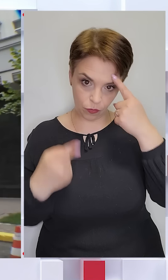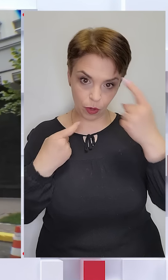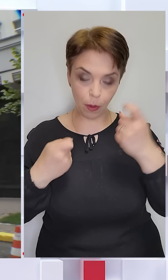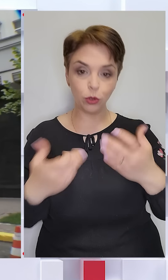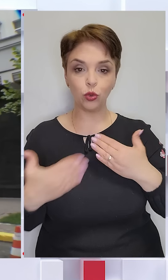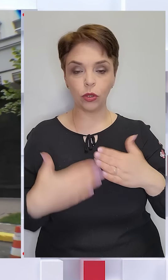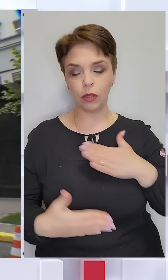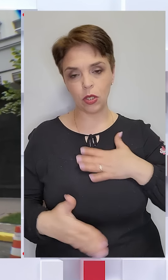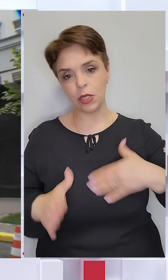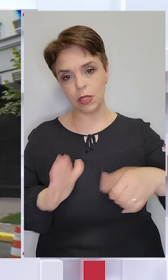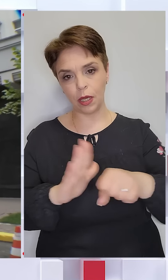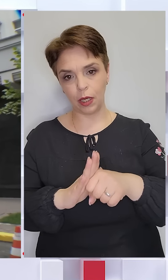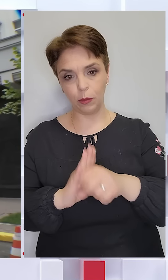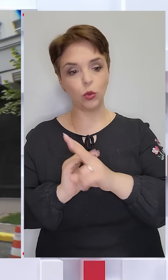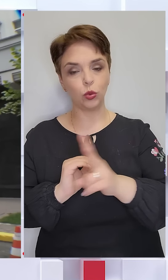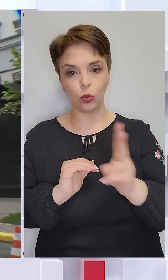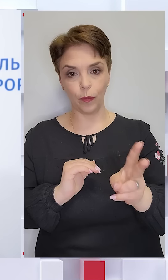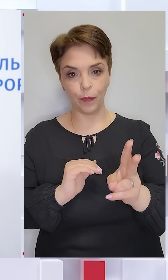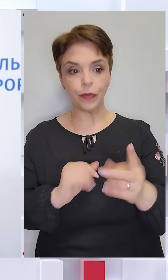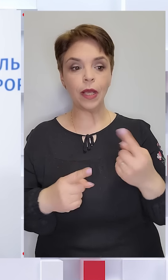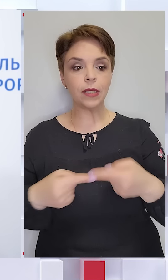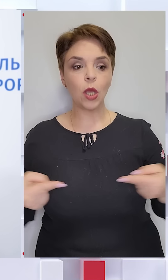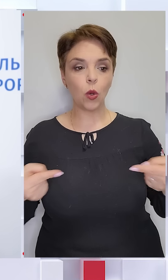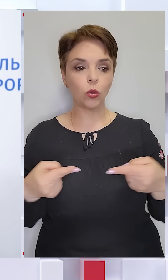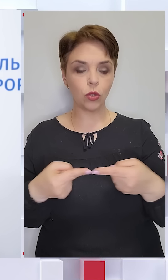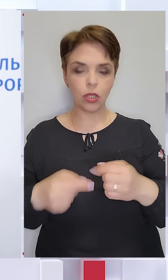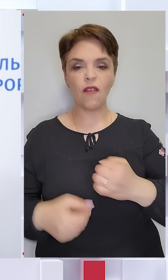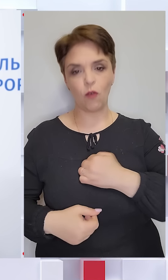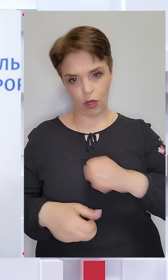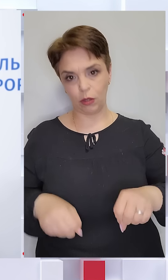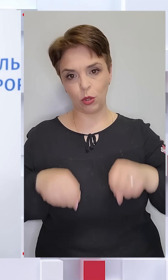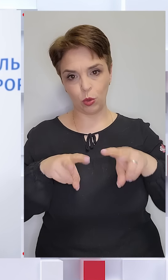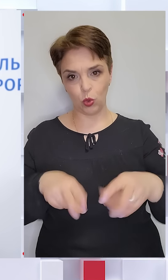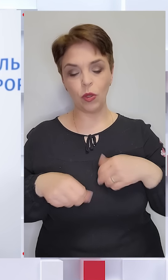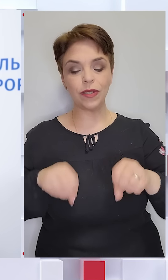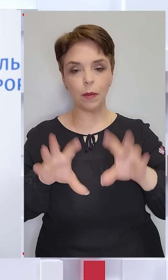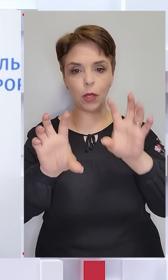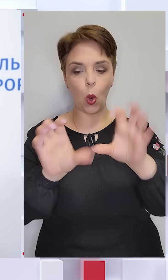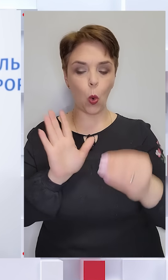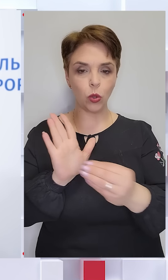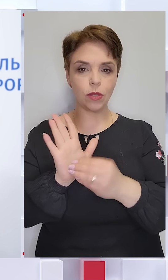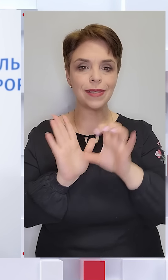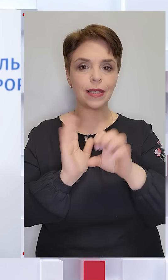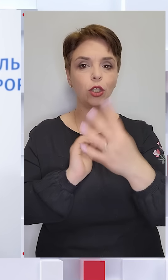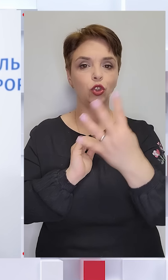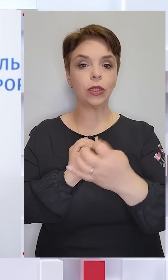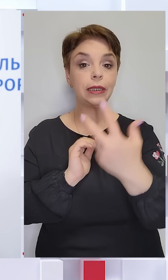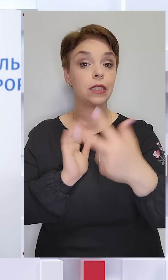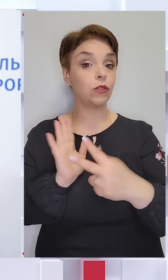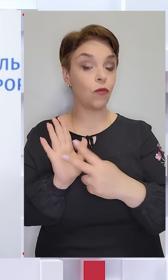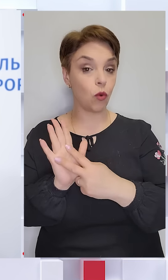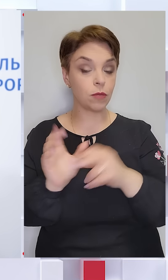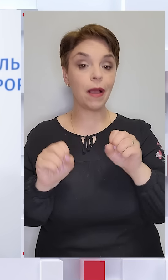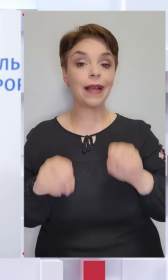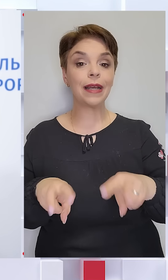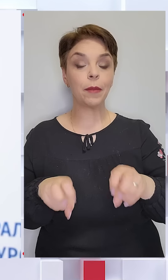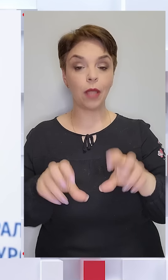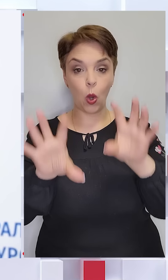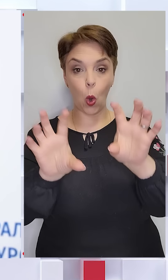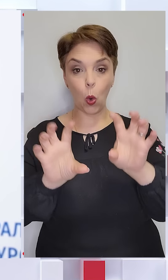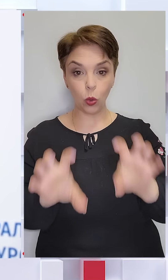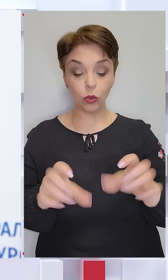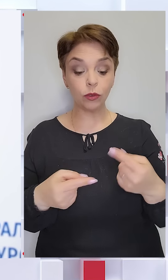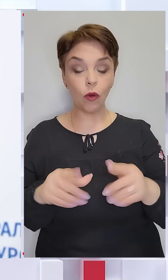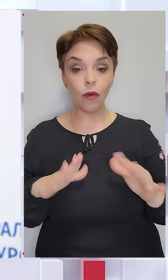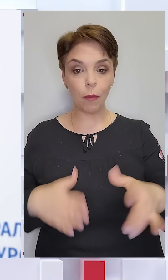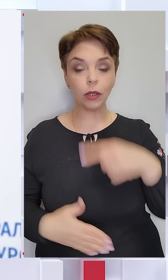наших загиблих захисників. Це однозначно воєнний злочин. У нас в Кримінальному кодексі є стаття 438 Кримінального кодексу. В